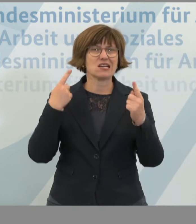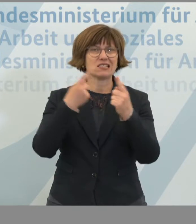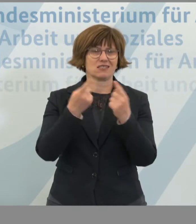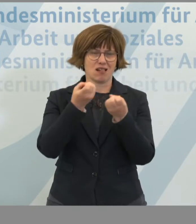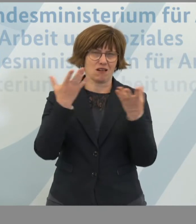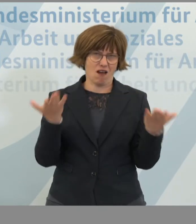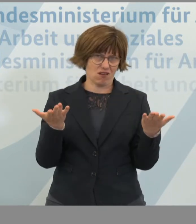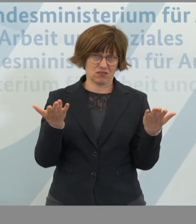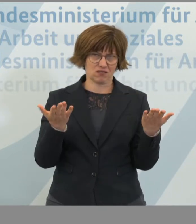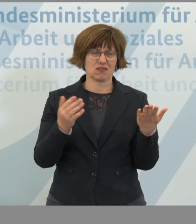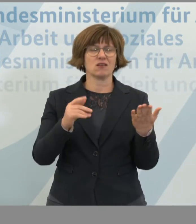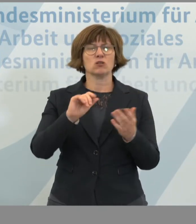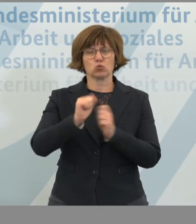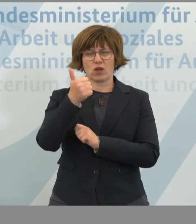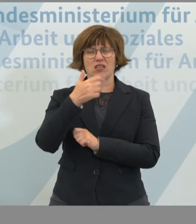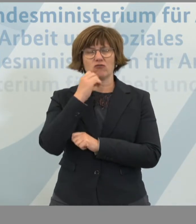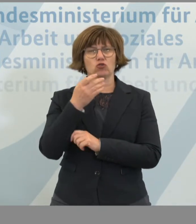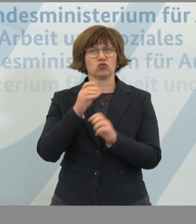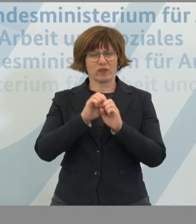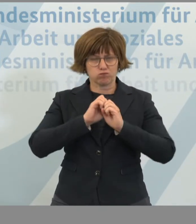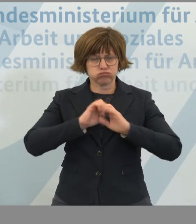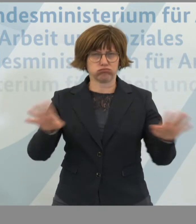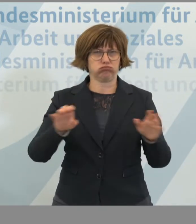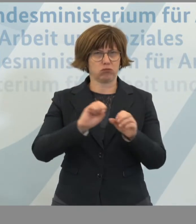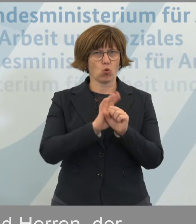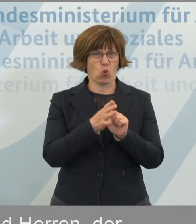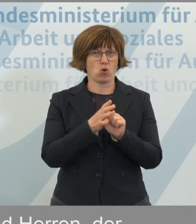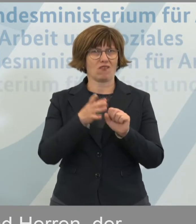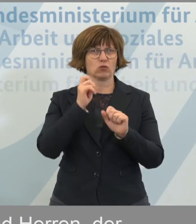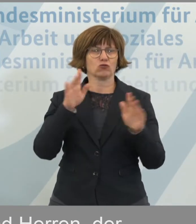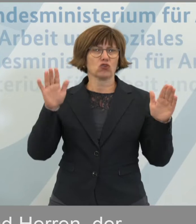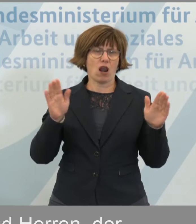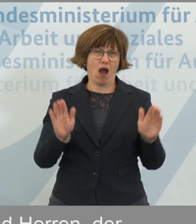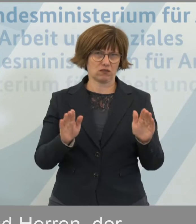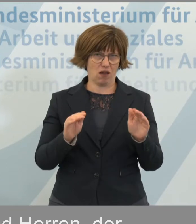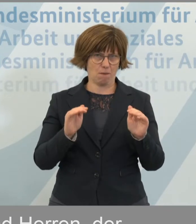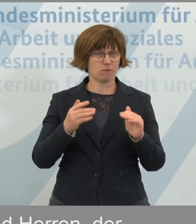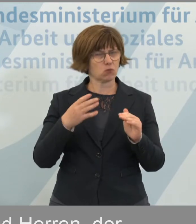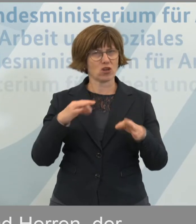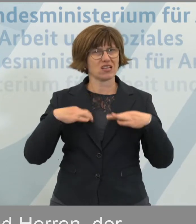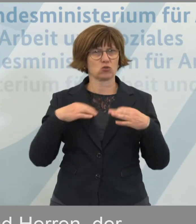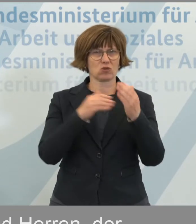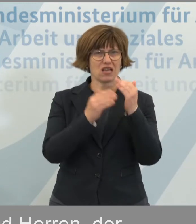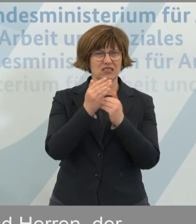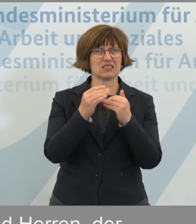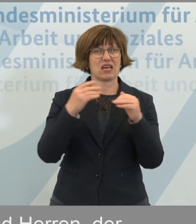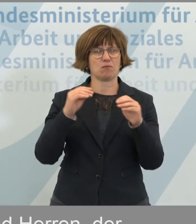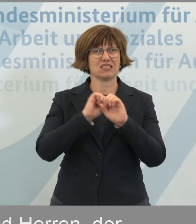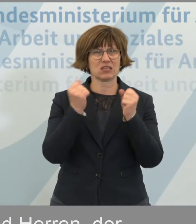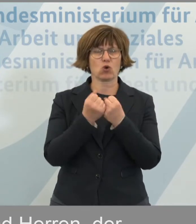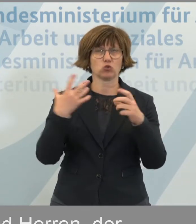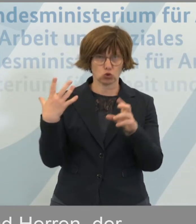klar. Erstens, wir wollen die Ausbreitung des Coronavirus verlangsamen, damit unser Gesundheitssystem die Situation verwältigt.